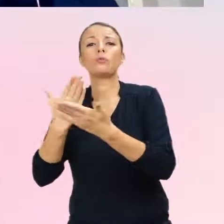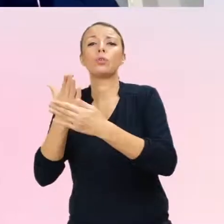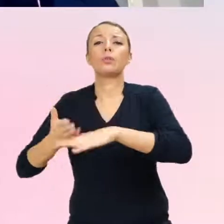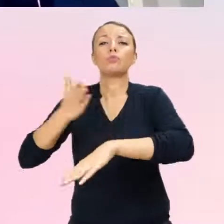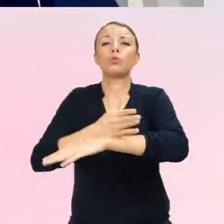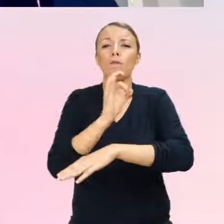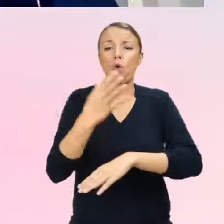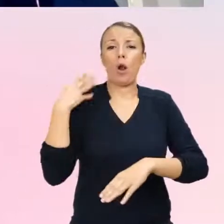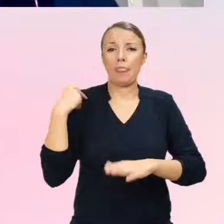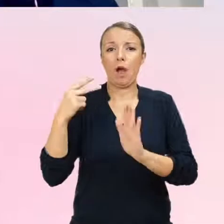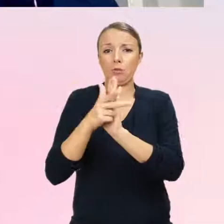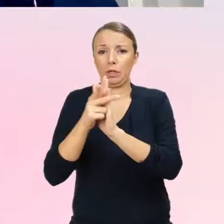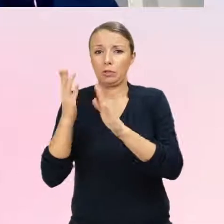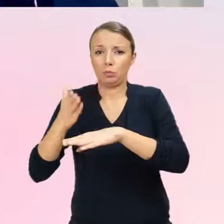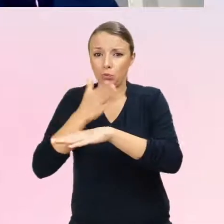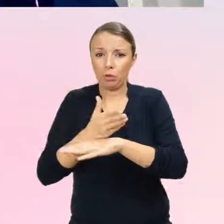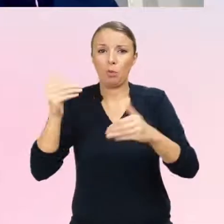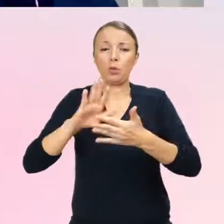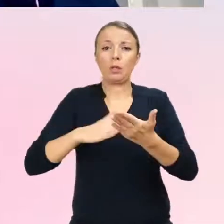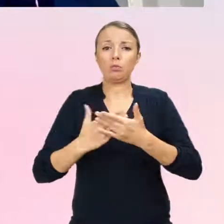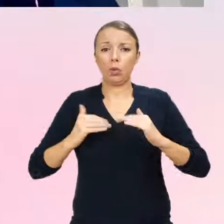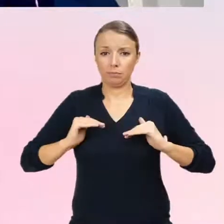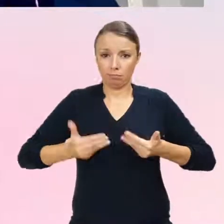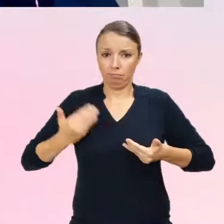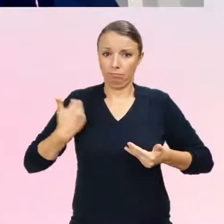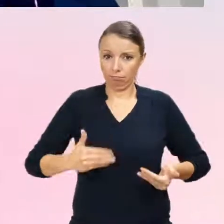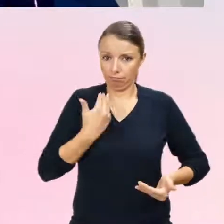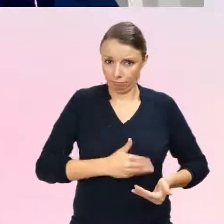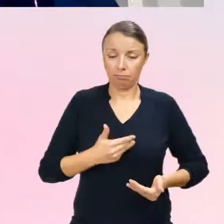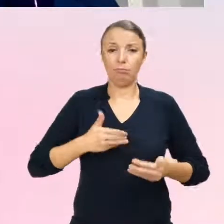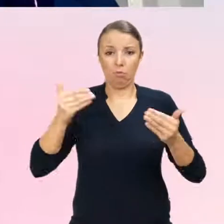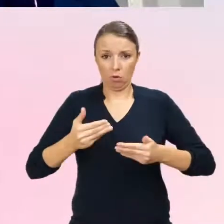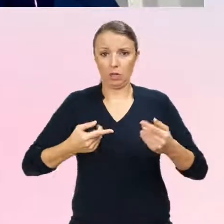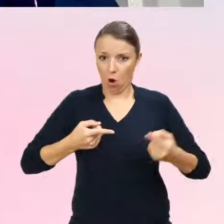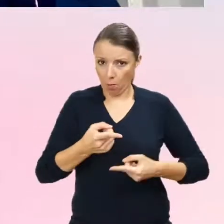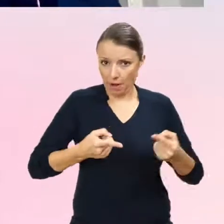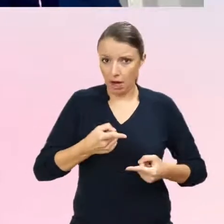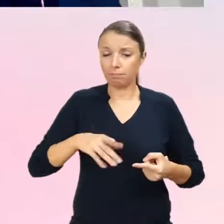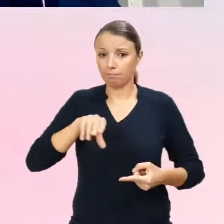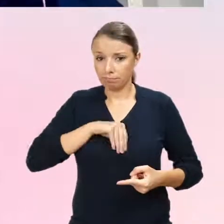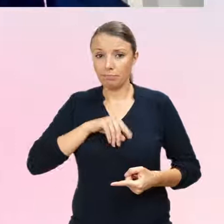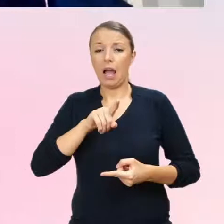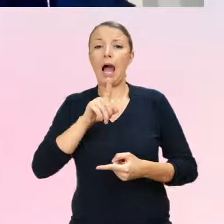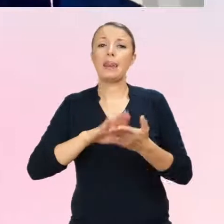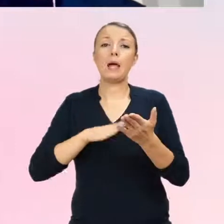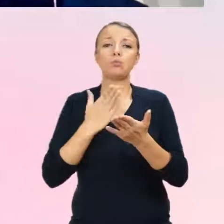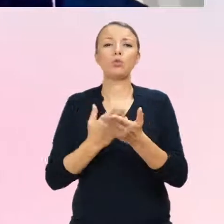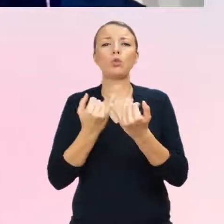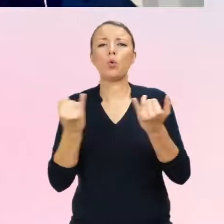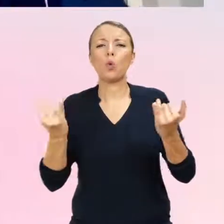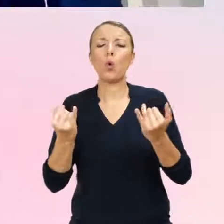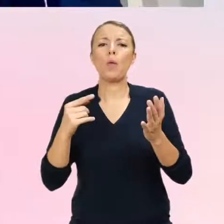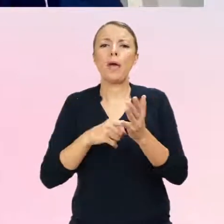operacji konturu klatki piersiowej. Ale jeśli chodzi o zabiegi genitalne, to tutaj ja nie znam takich